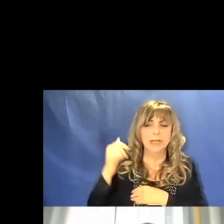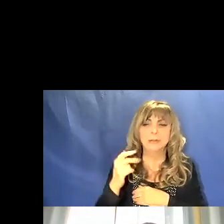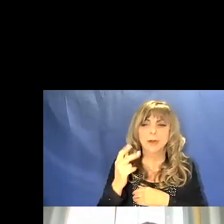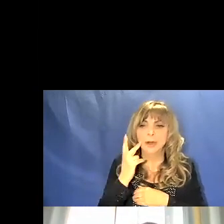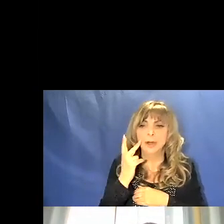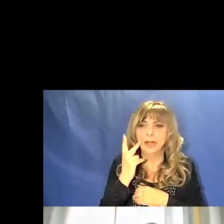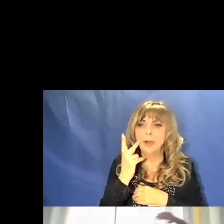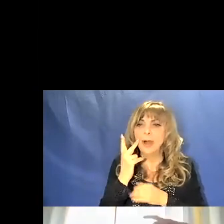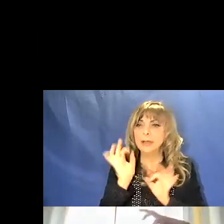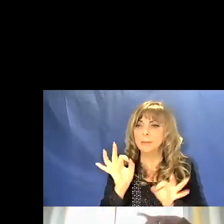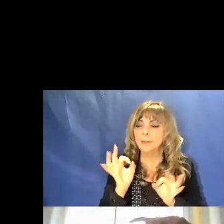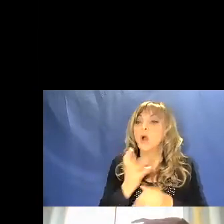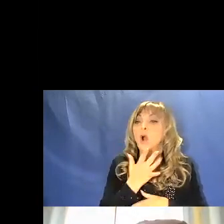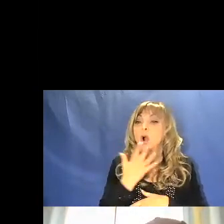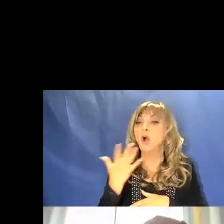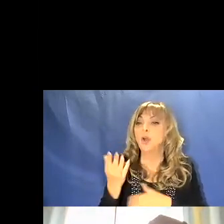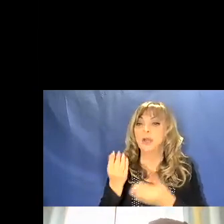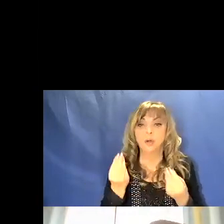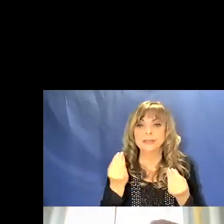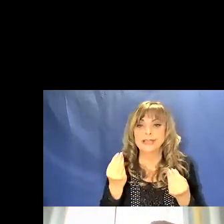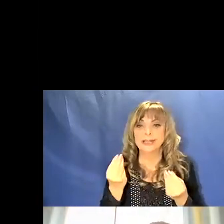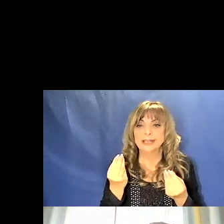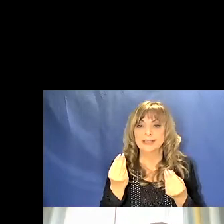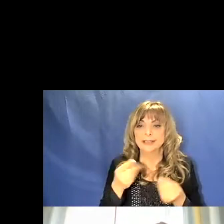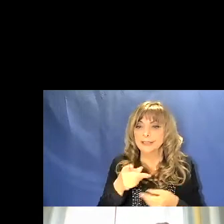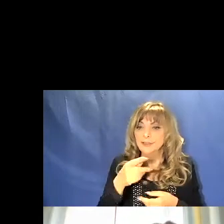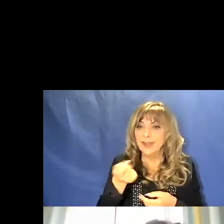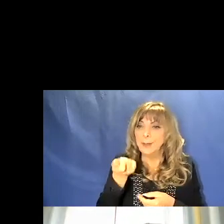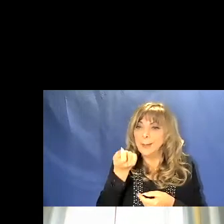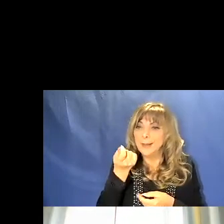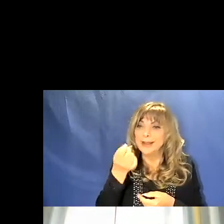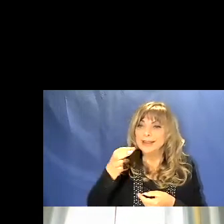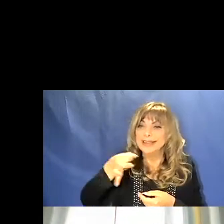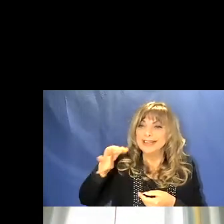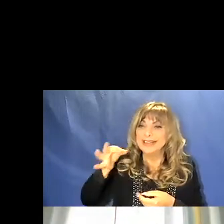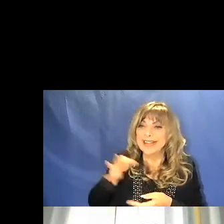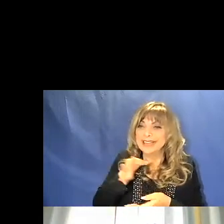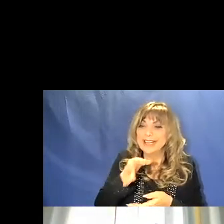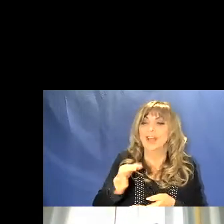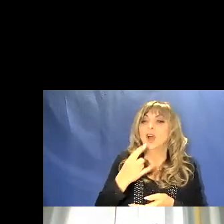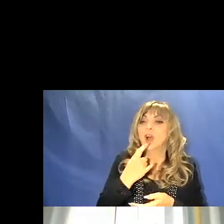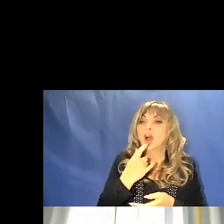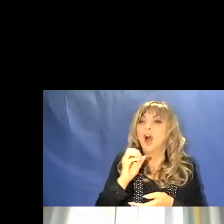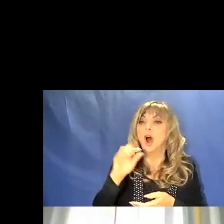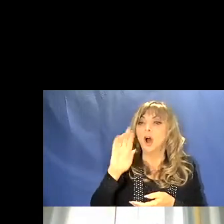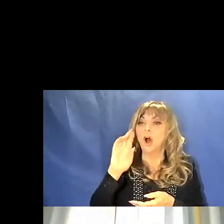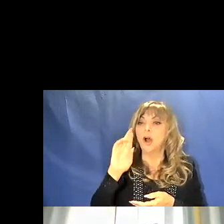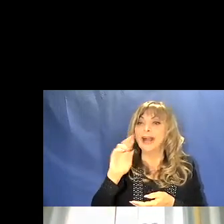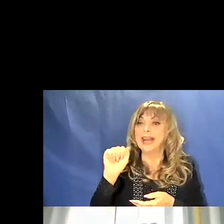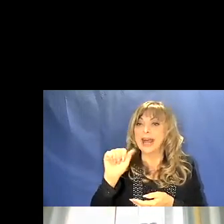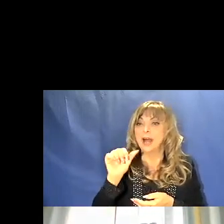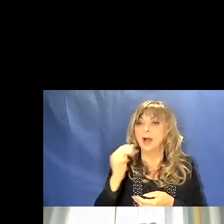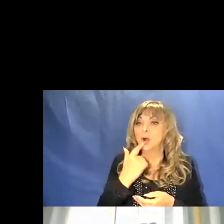colore sono dei granuli di ocra rossa che sono stati trovati in un